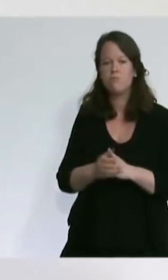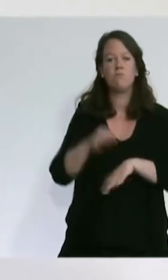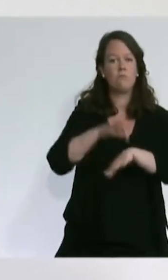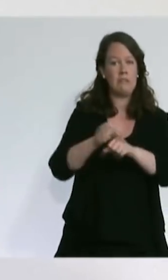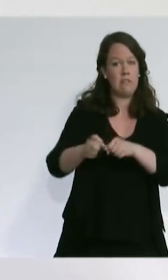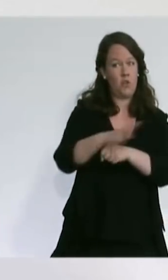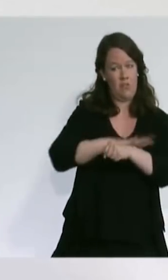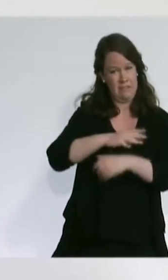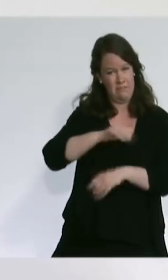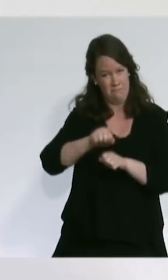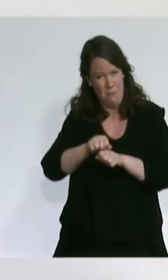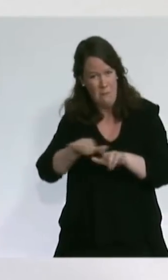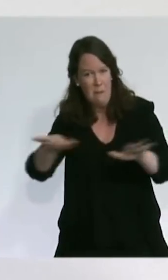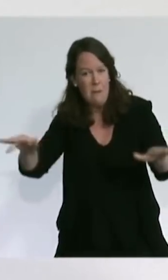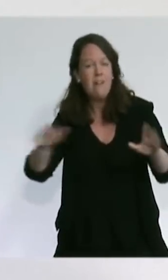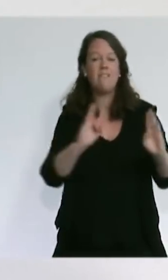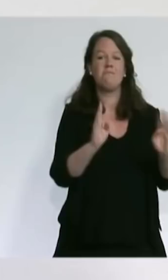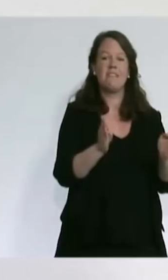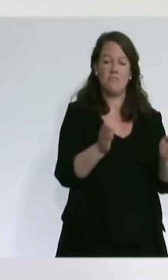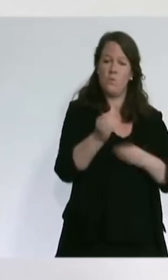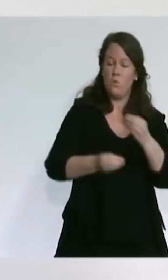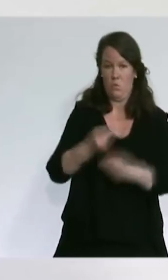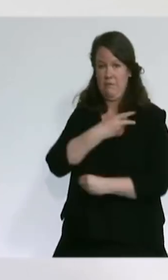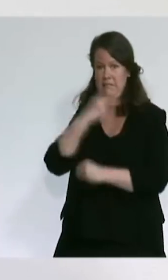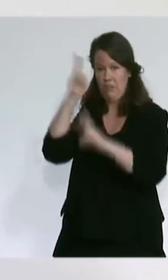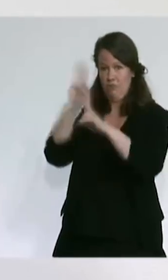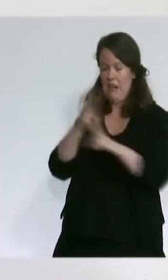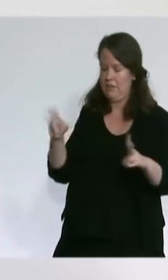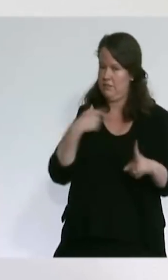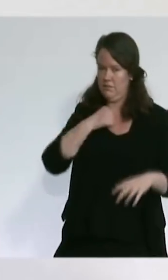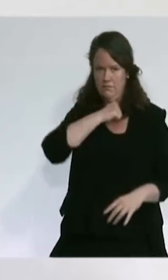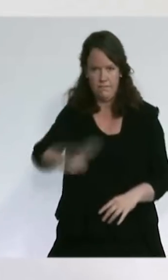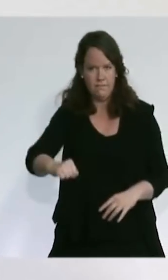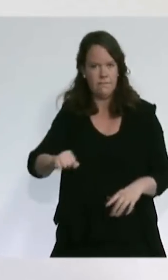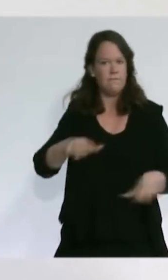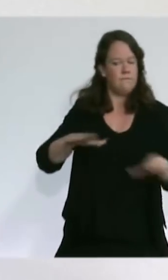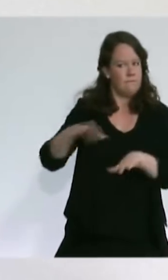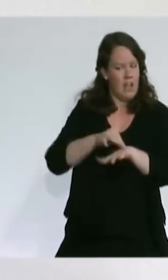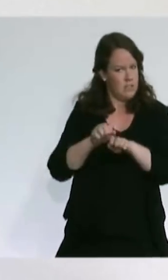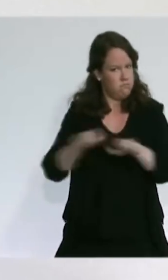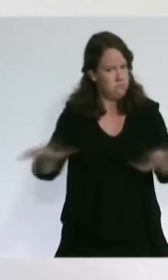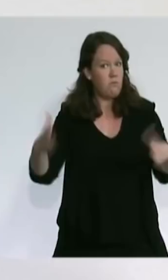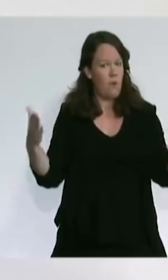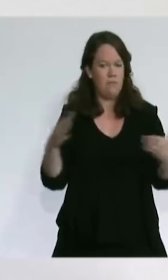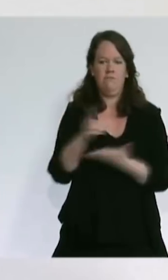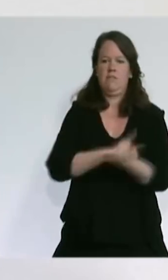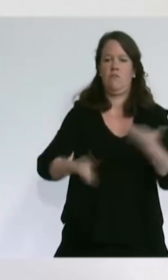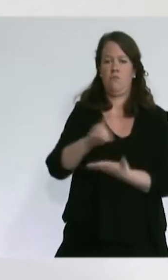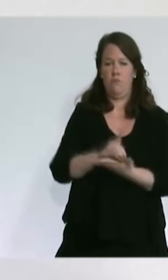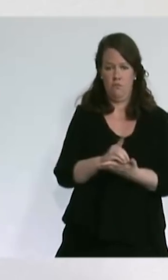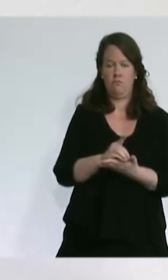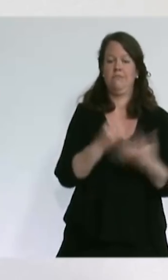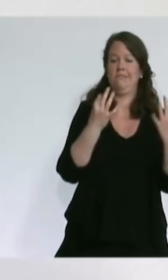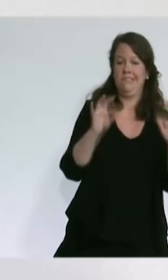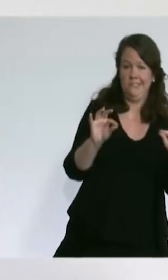sentir sur les hôpitaux et la médecine de ville, et la dynamique épidémique y est forte. Il s'agit de la Nièvre, du Rhône